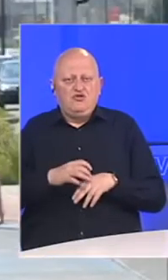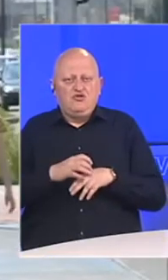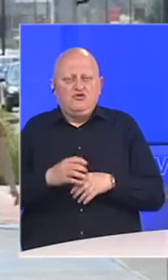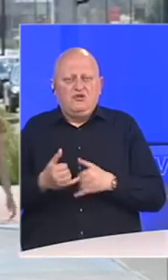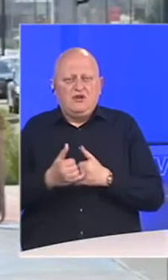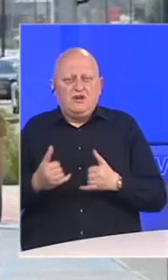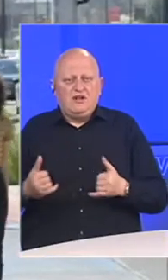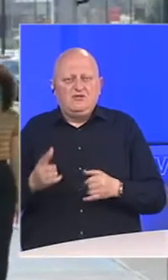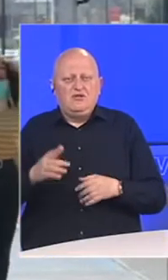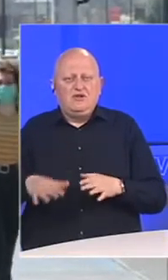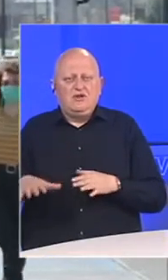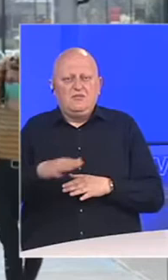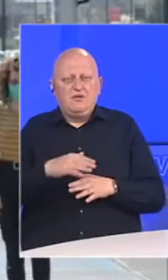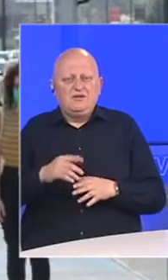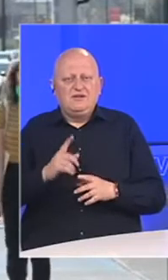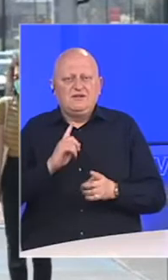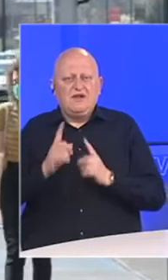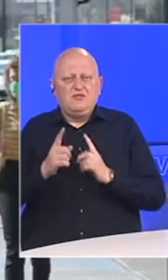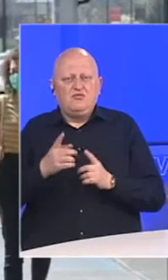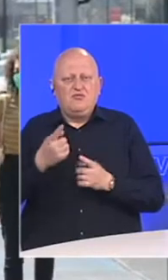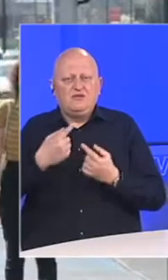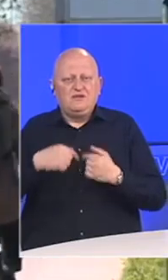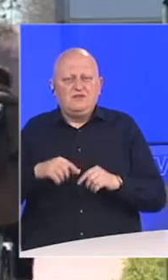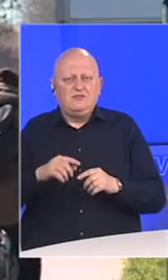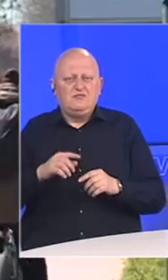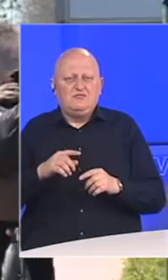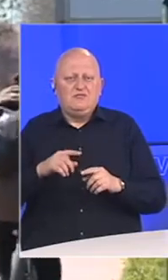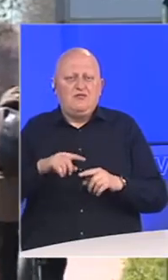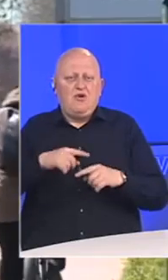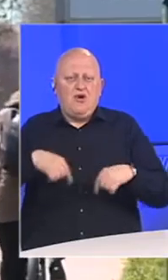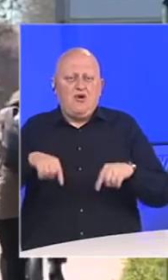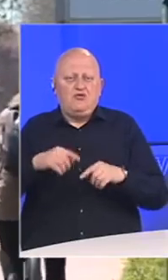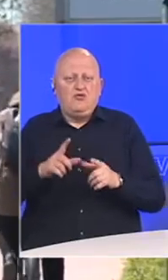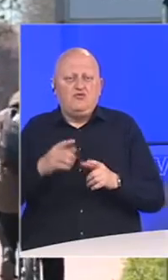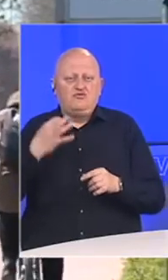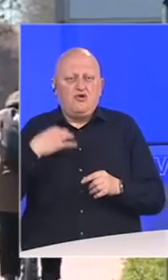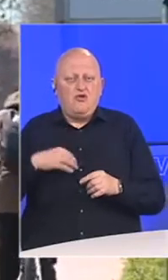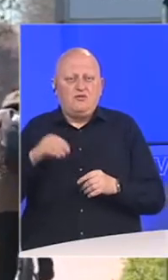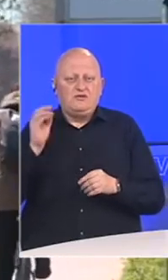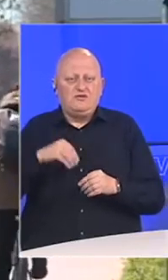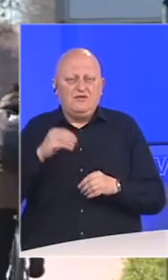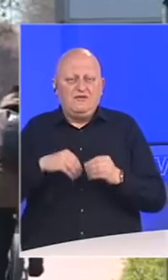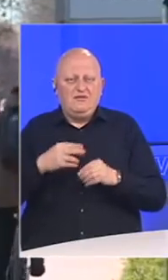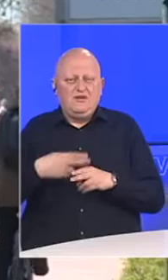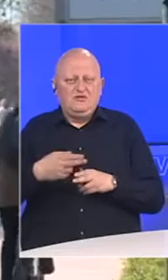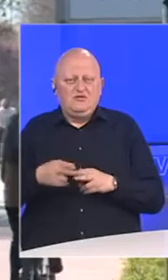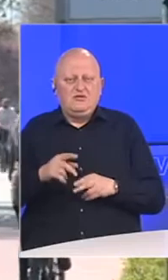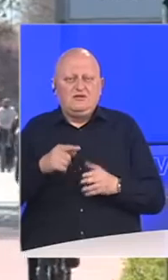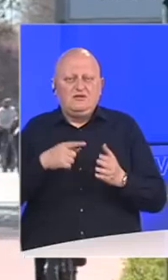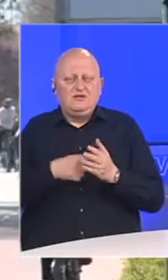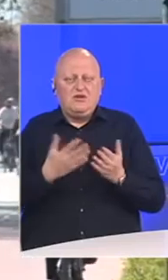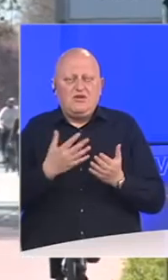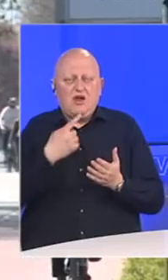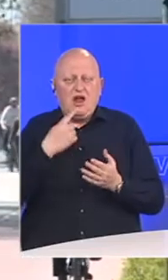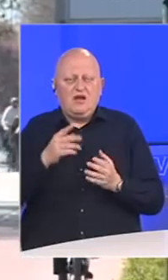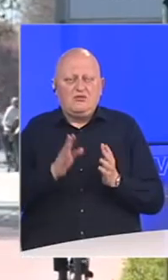uvođenje gradskog i prigradskog saobraćaja, ali i u posebnim okolnostima i uz obaveznu dezinfekciju. Cilj je, kako